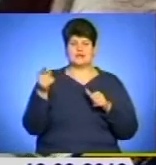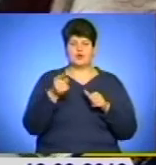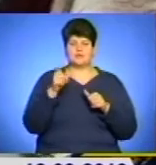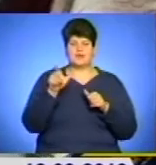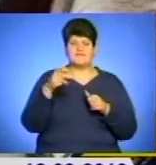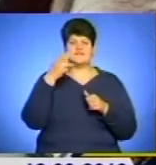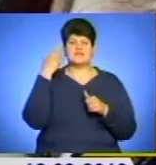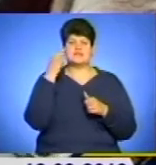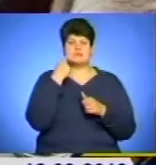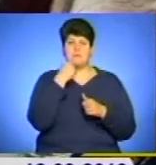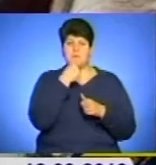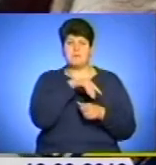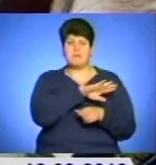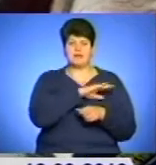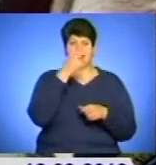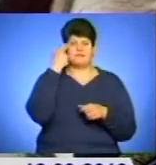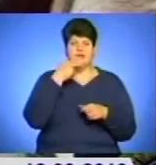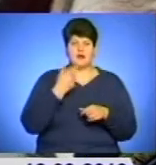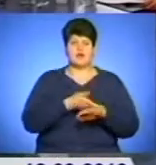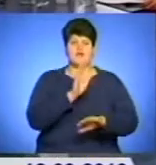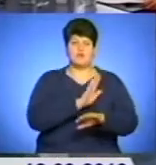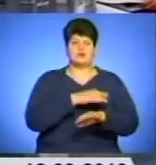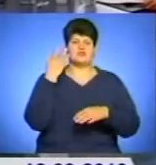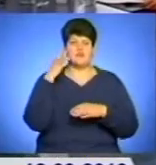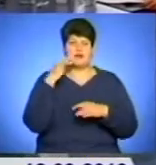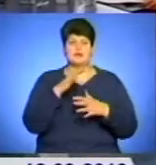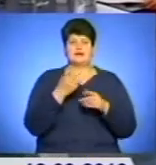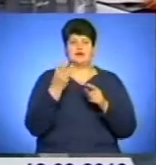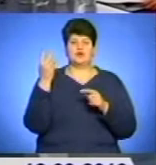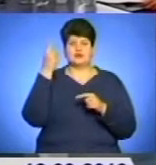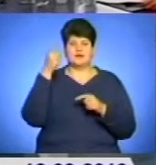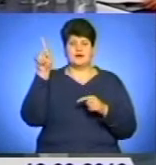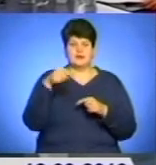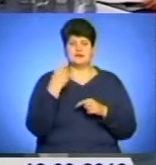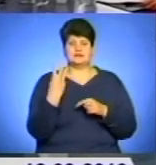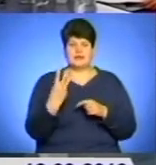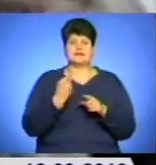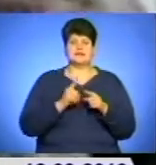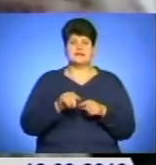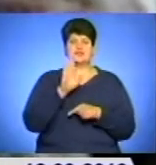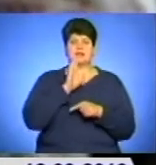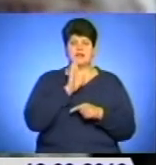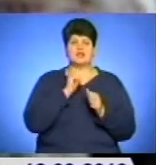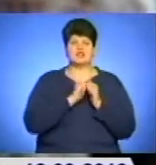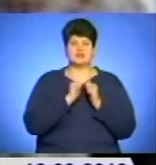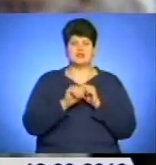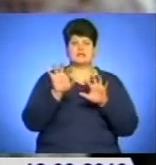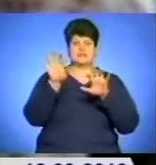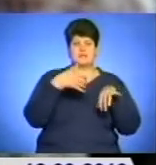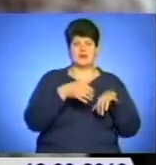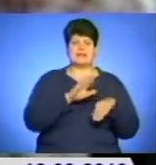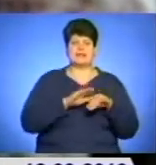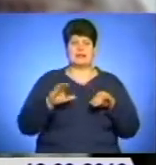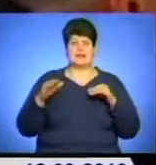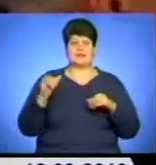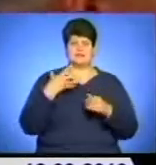Іспанії, Італії, Польщі та Америці. Третина трудових імігрантів – жінки, які усе частіше забирають із собою на чужину, дітей та